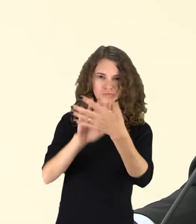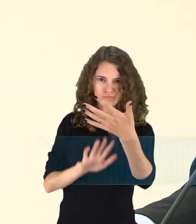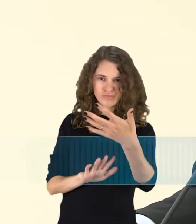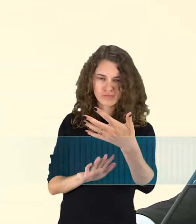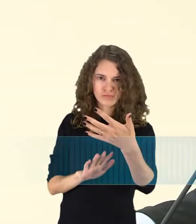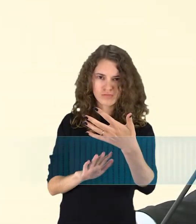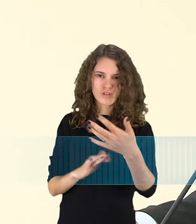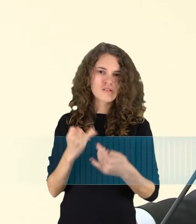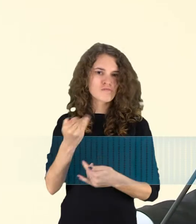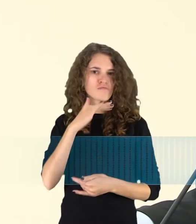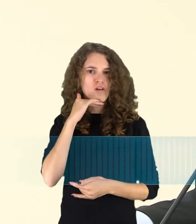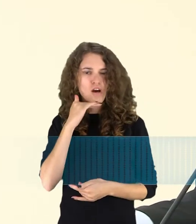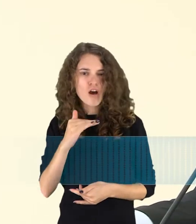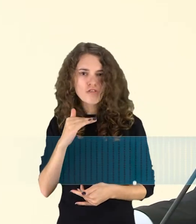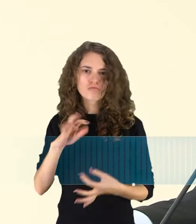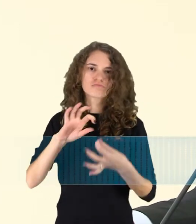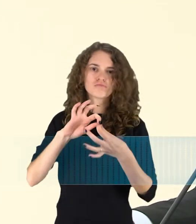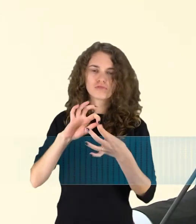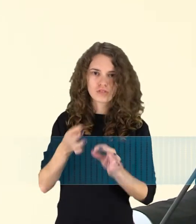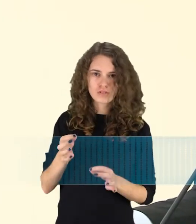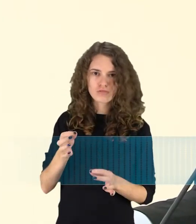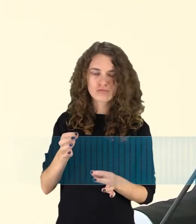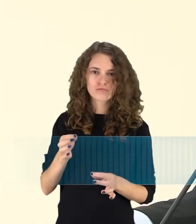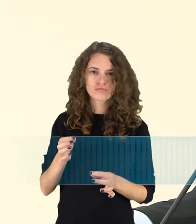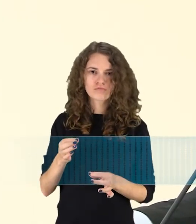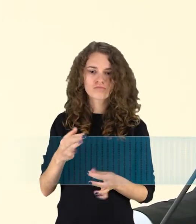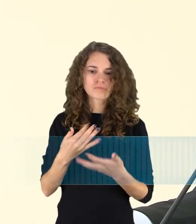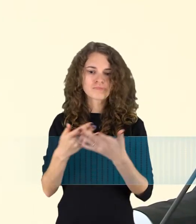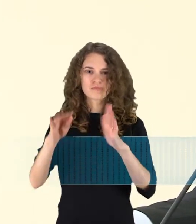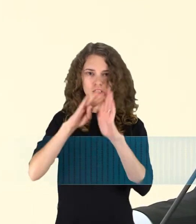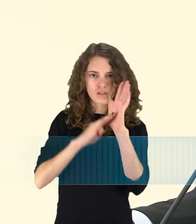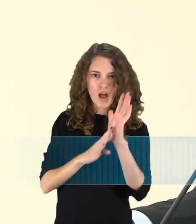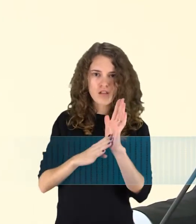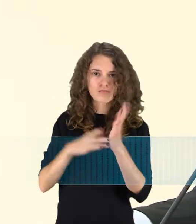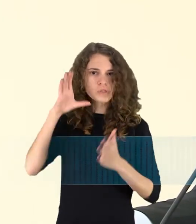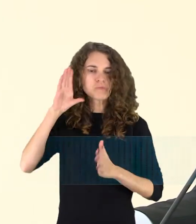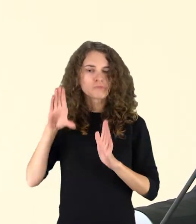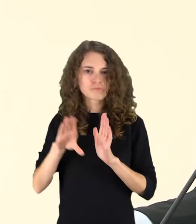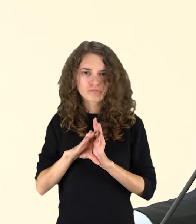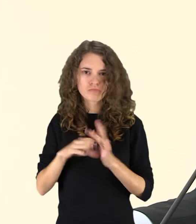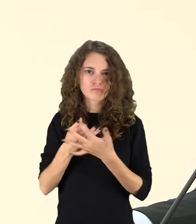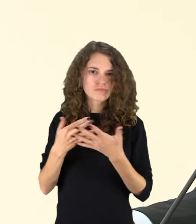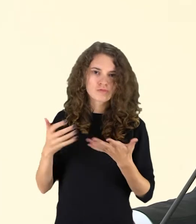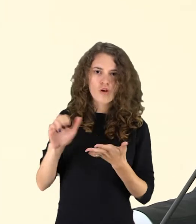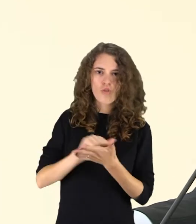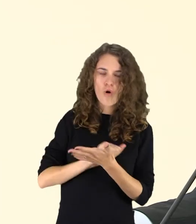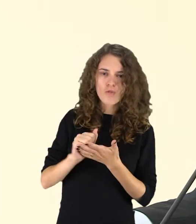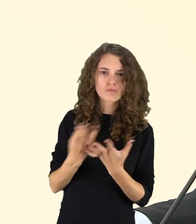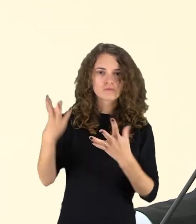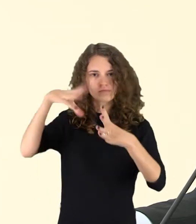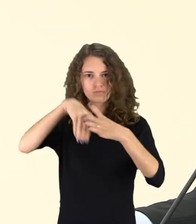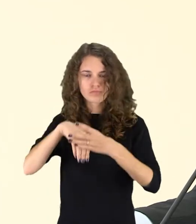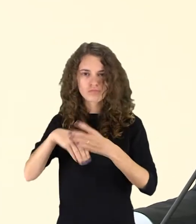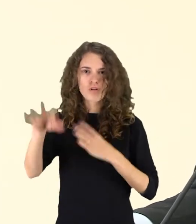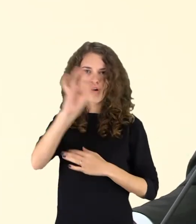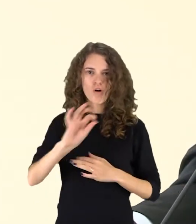labai aiškus, konkretus, parintas vadovaujantis vietos savo valdo sustatymu ir turimais teisiniais